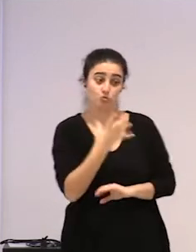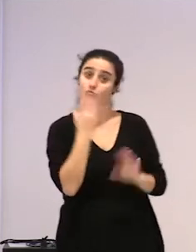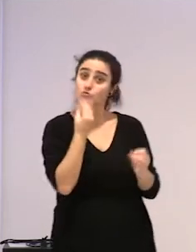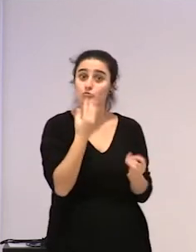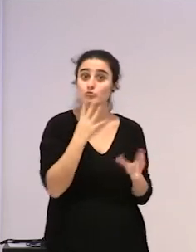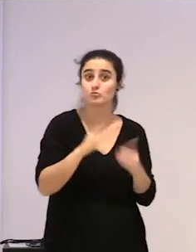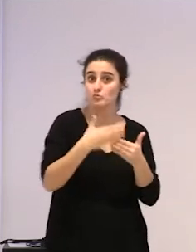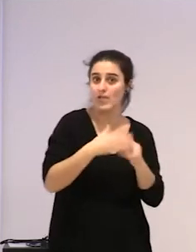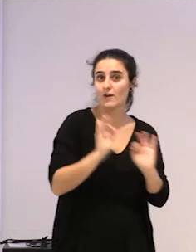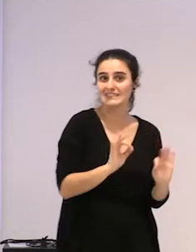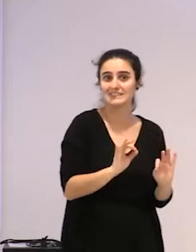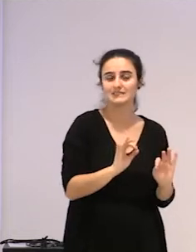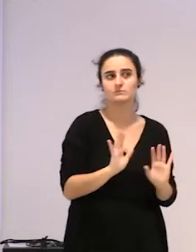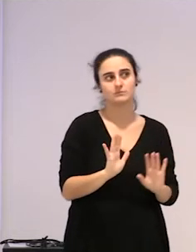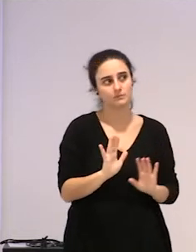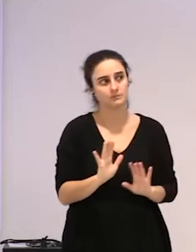oraindik ere,